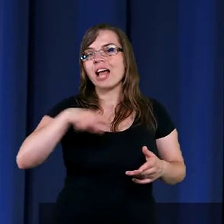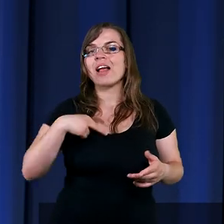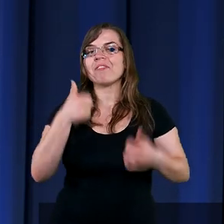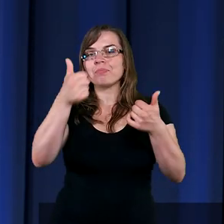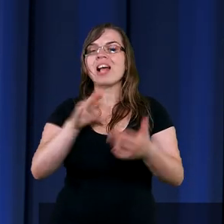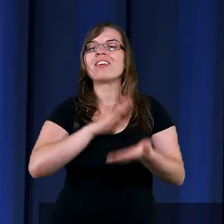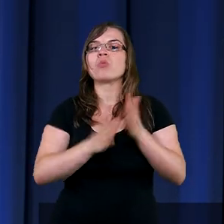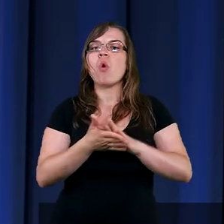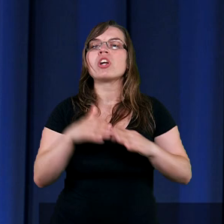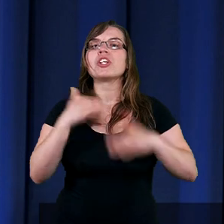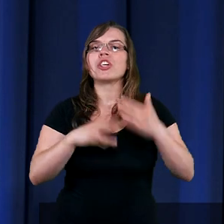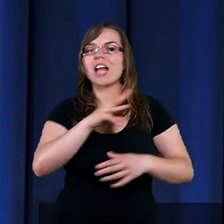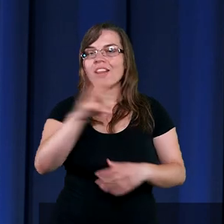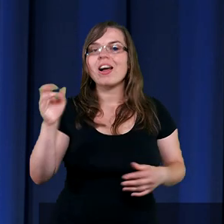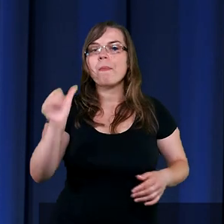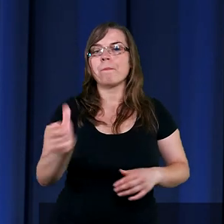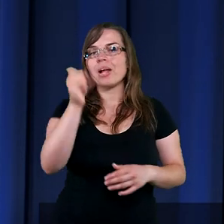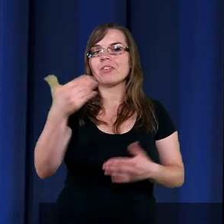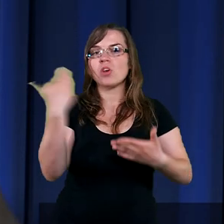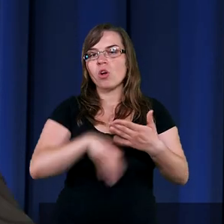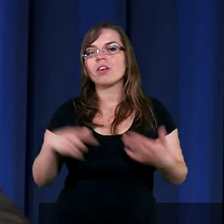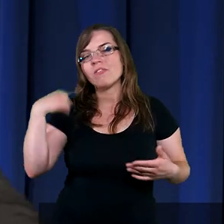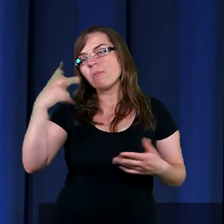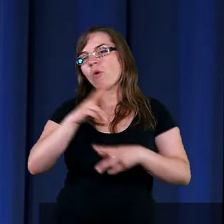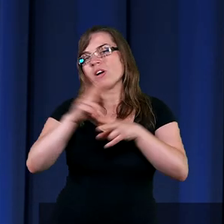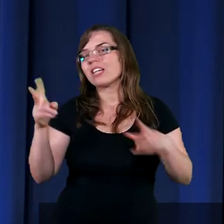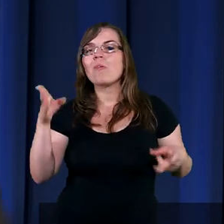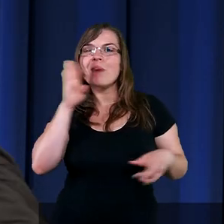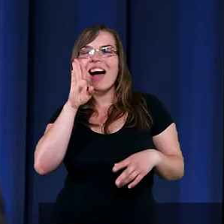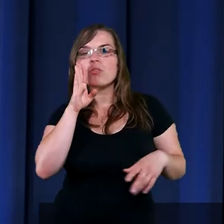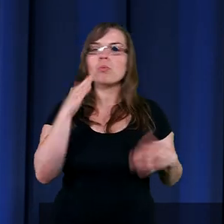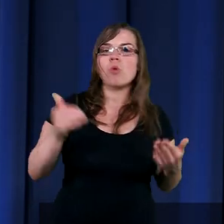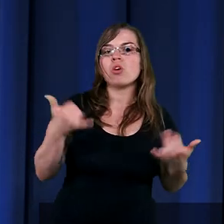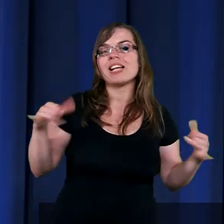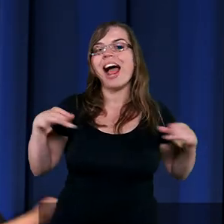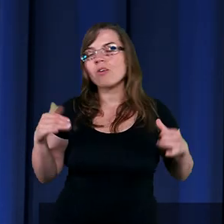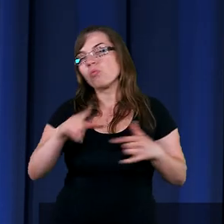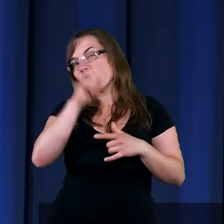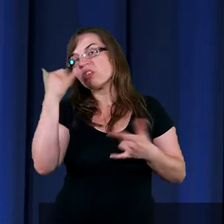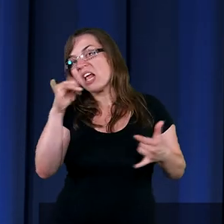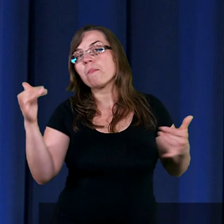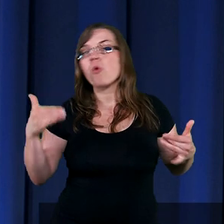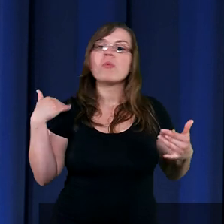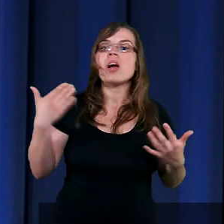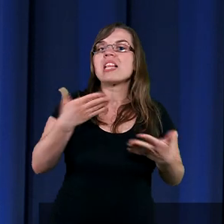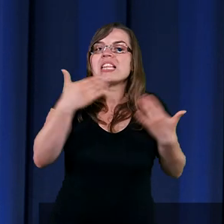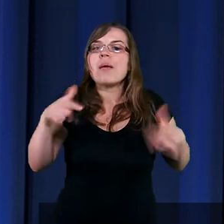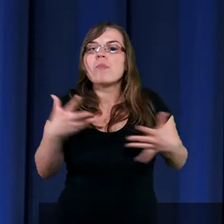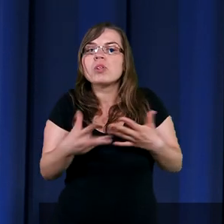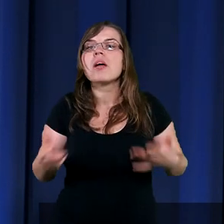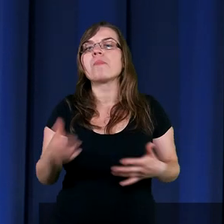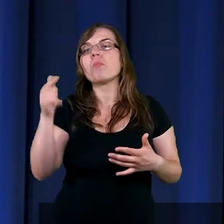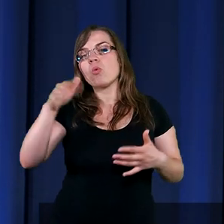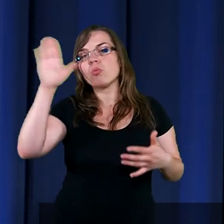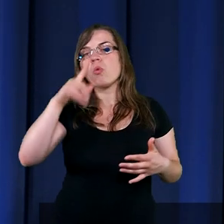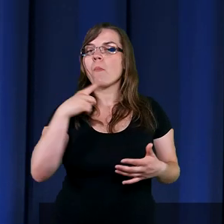pierwszy złożę życzenia. Pierwszy i ostatni, prawda, nikogo prawdopodobnie, nie wiem, może aniołowie nie było z nimi. I